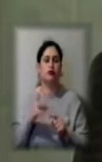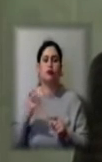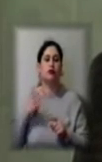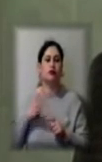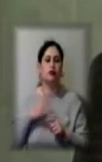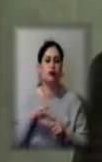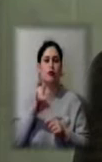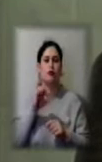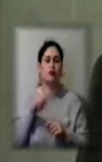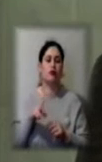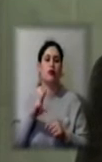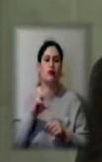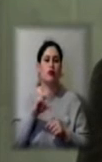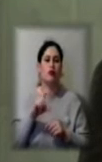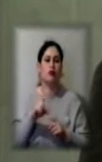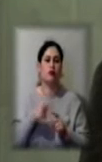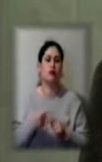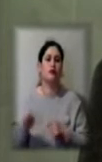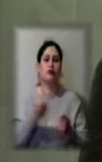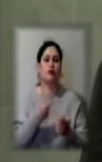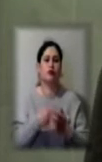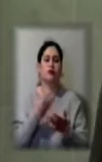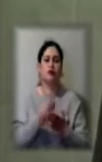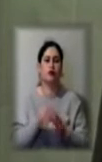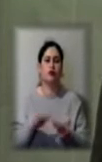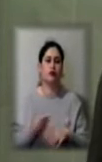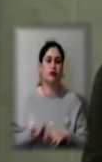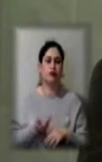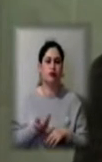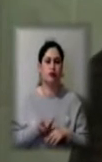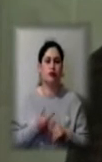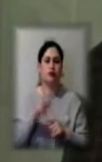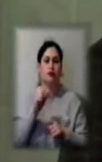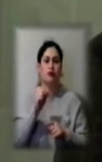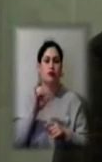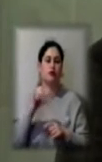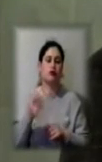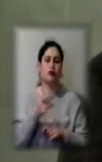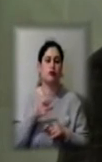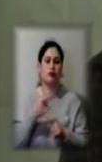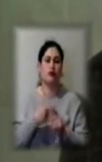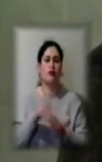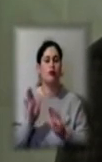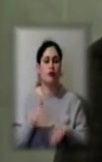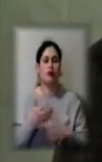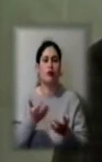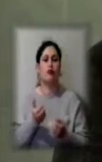аналізу, перевезли її до місця постійного перебування в Скадовській районі. Після отримання інформації,